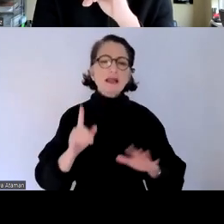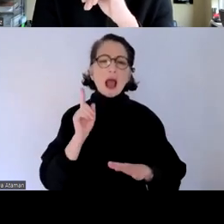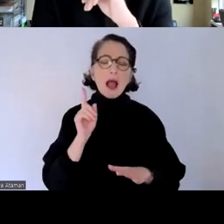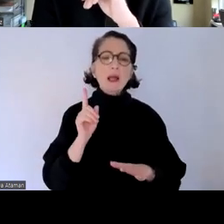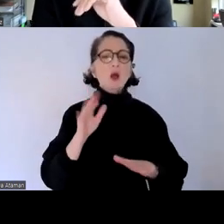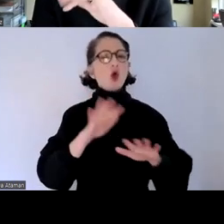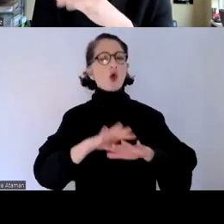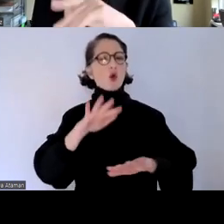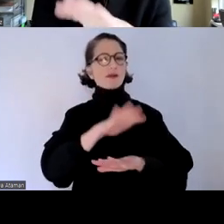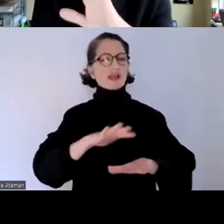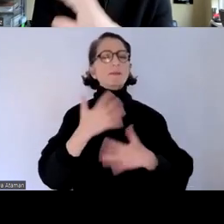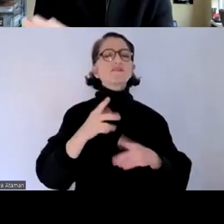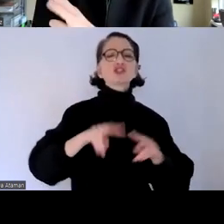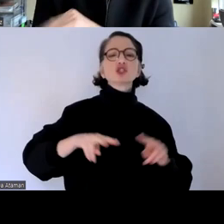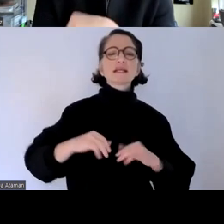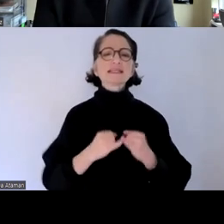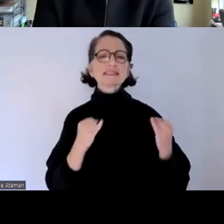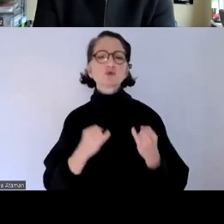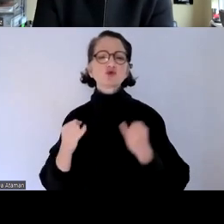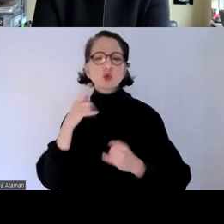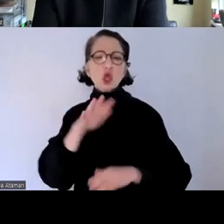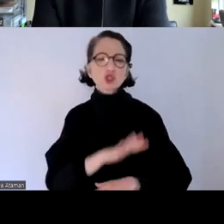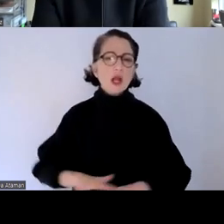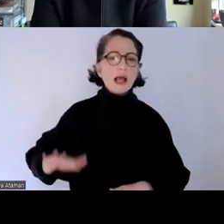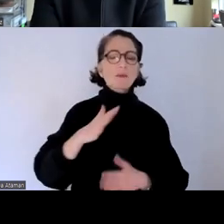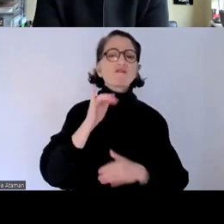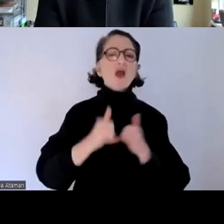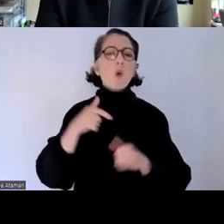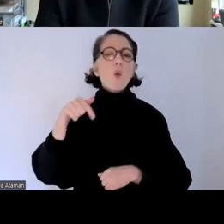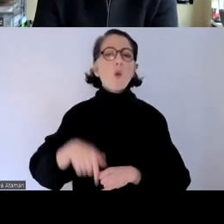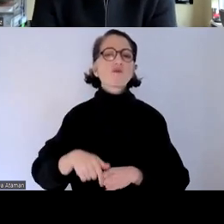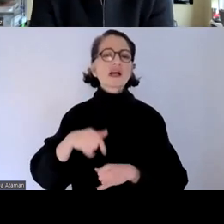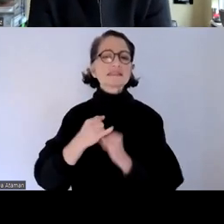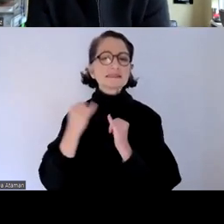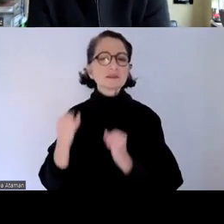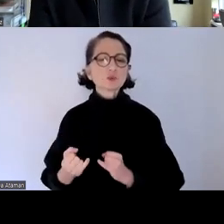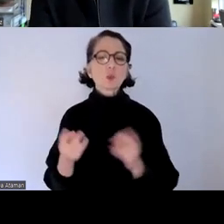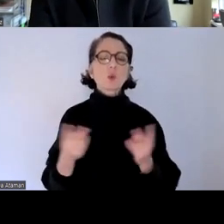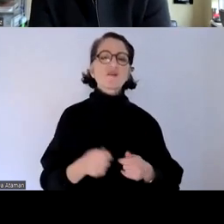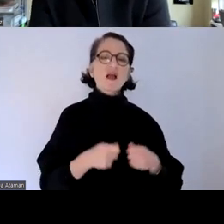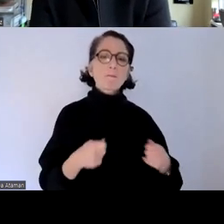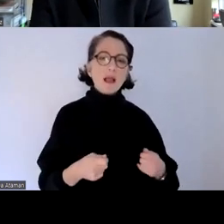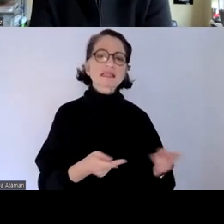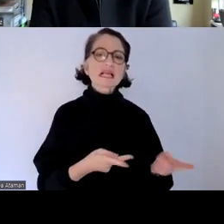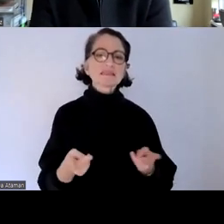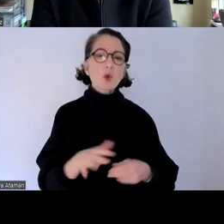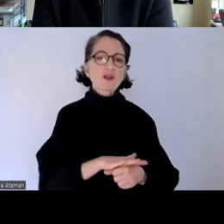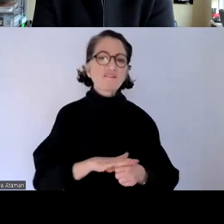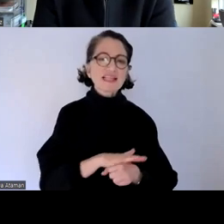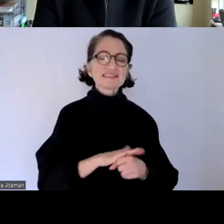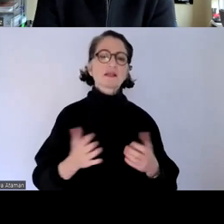institutionen was für sich in deutschland das frauenhofer institut oder eben der verband des transport wesens